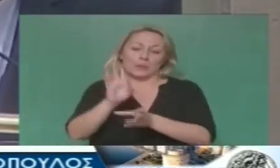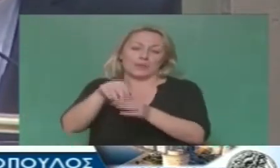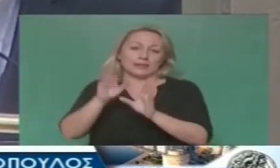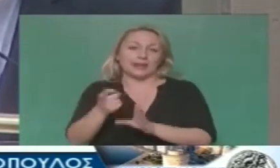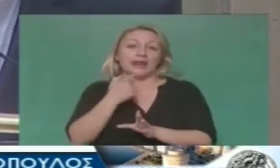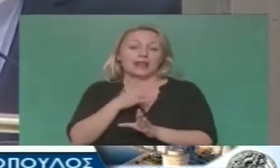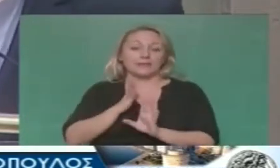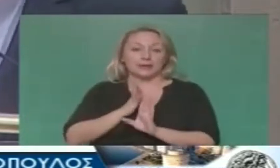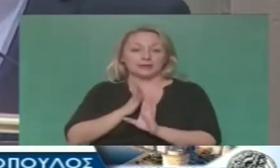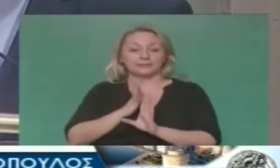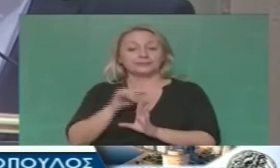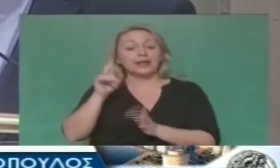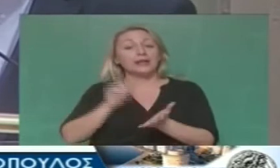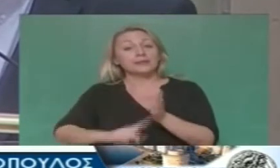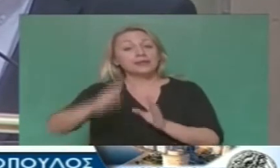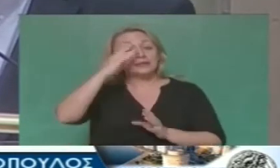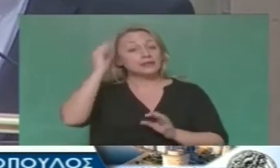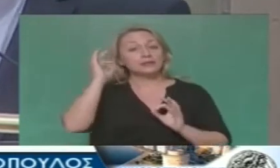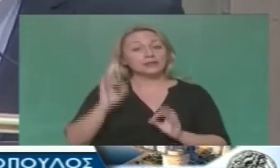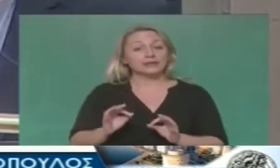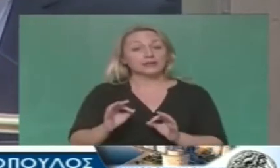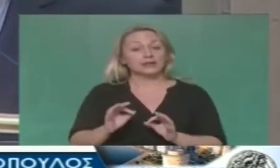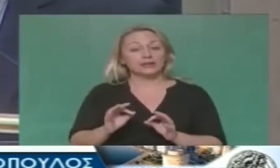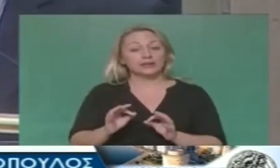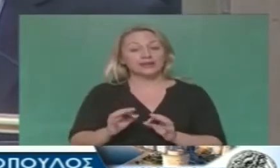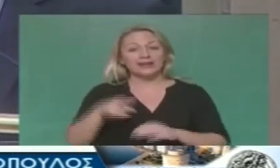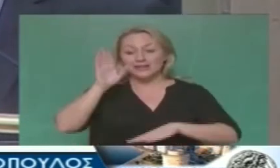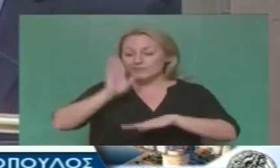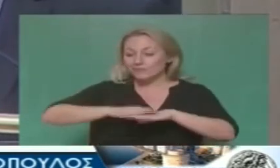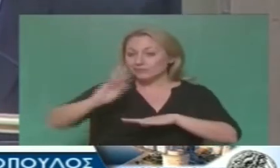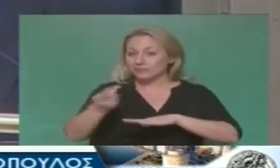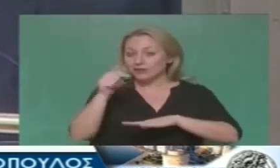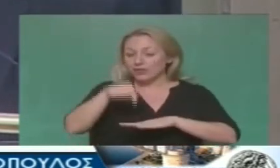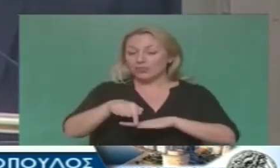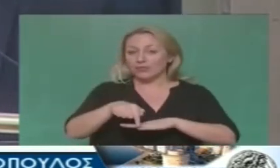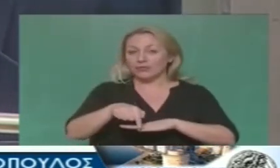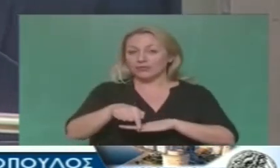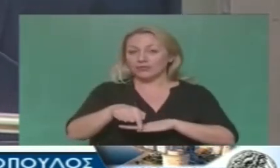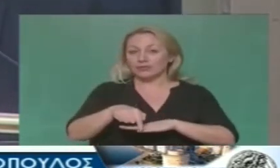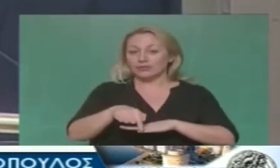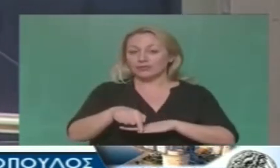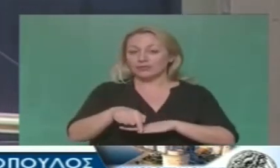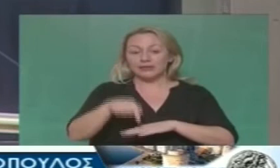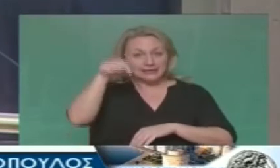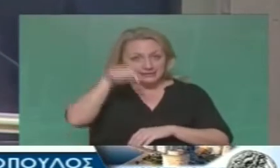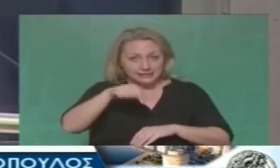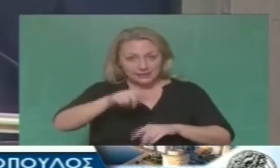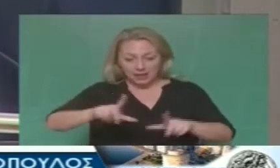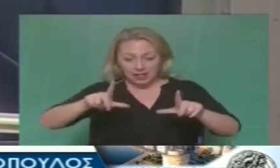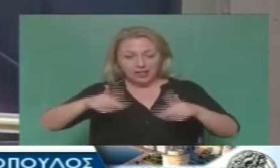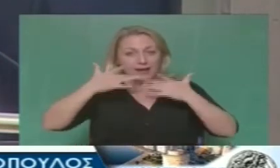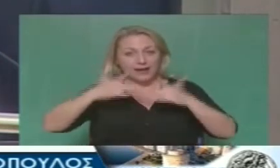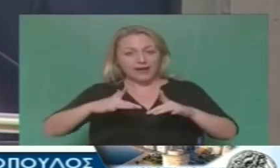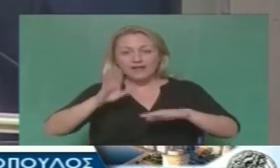να ξεχάσουμε τι. Ποια είναι η αιτία που μας οδήγησε εδώ στο σημερινό δράμα